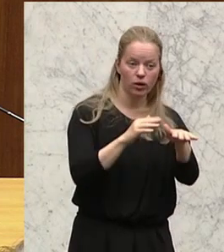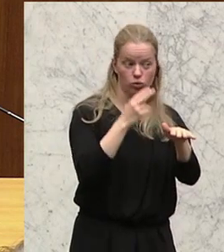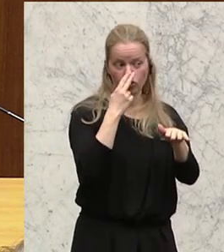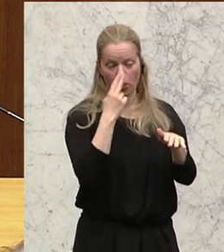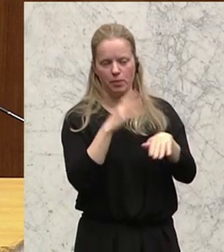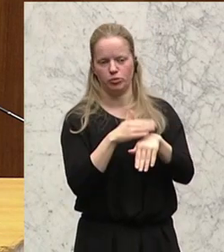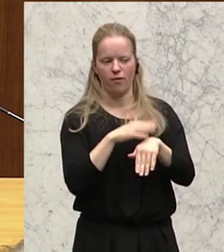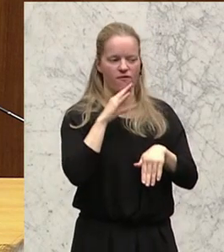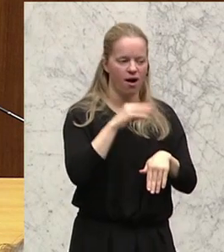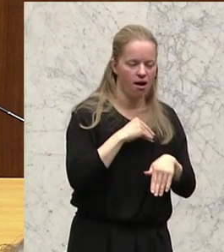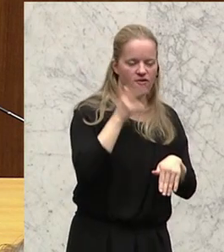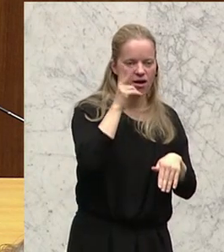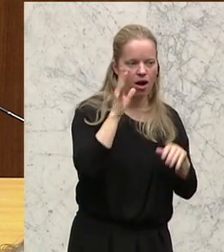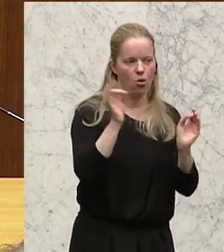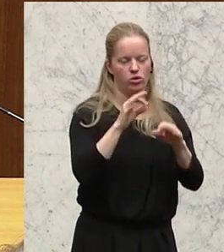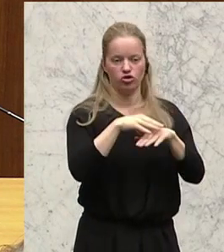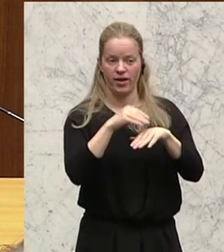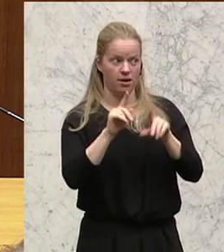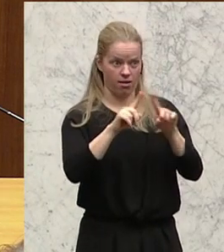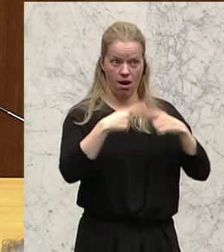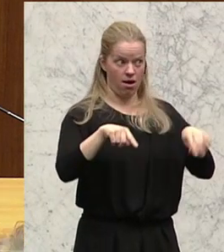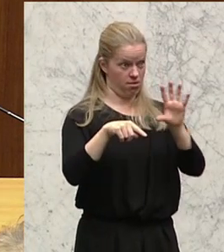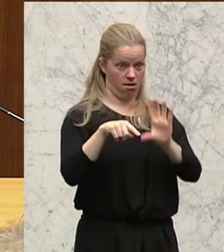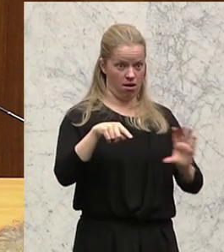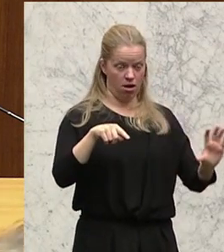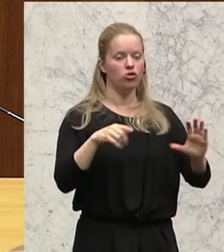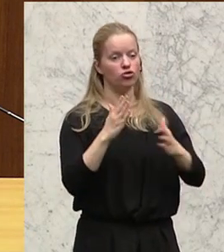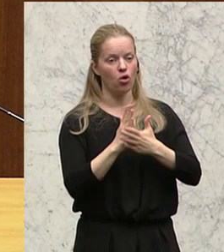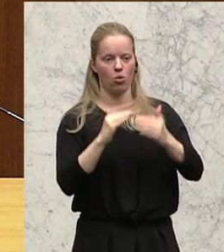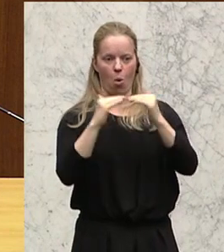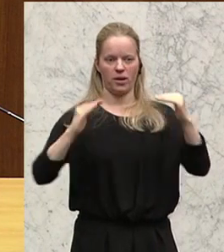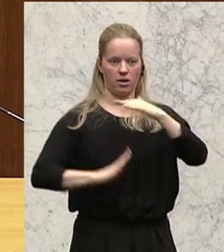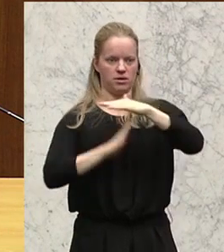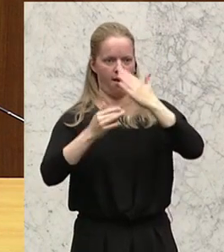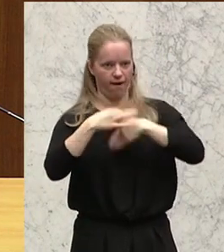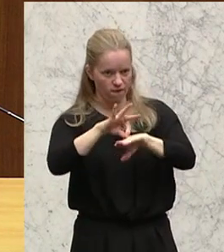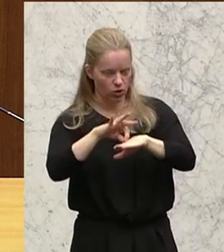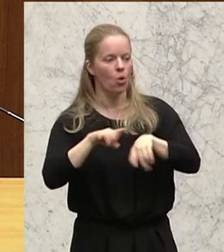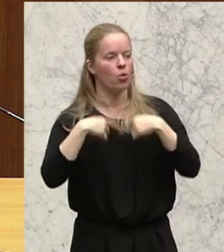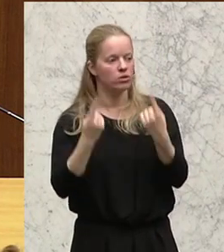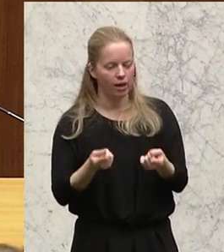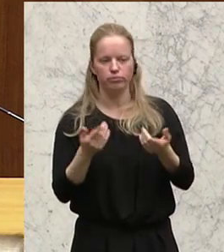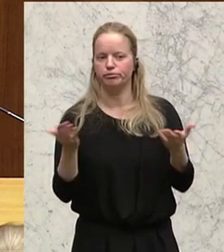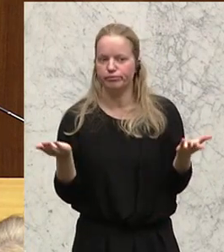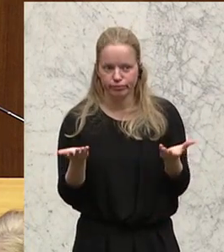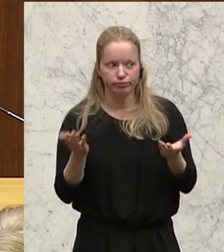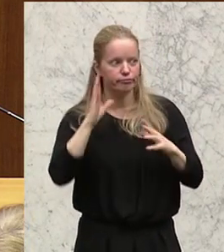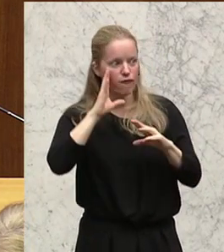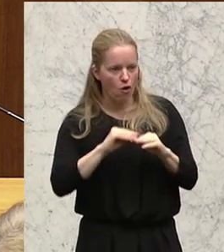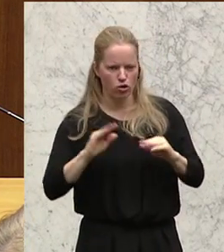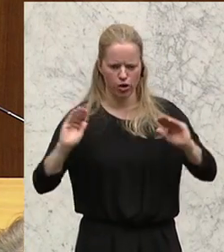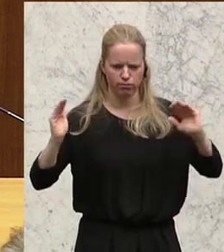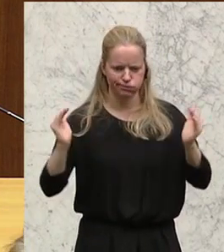Frankreich oder Schweden. Dort wurden Obergrenzen eingeführt und damit verbunden war ein dramatischer Einbruch im